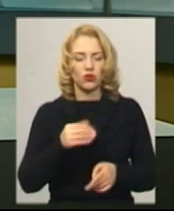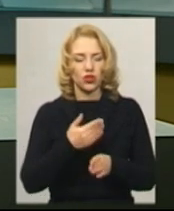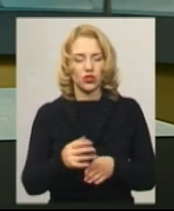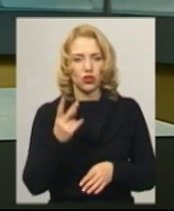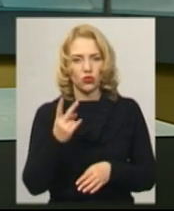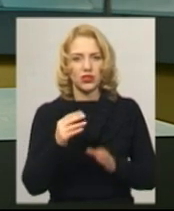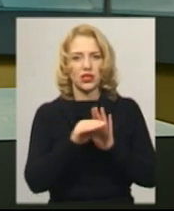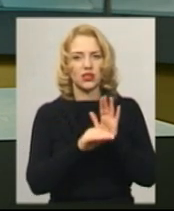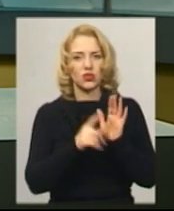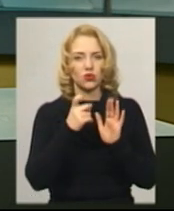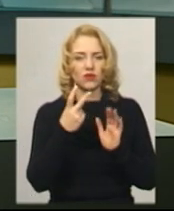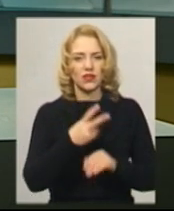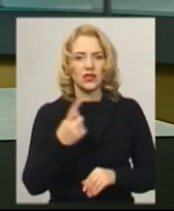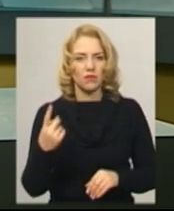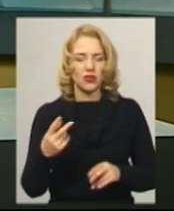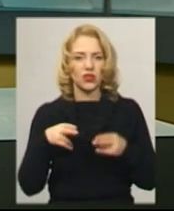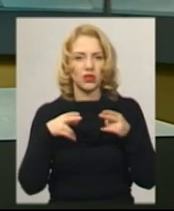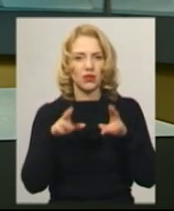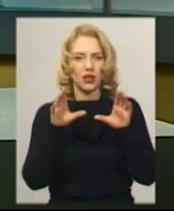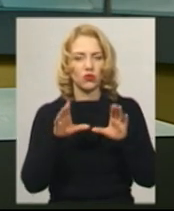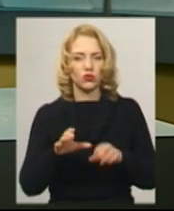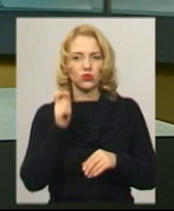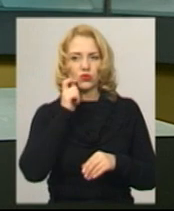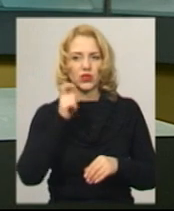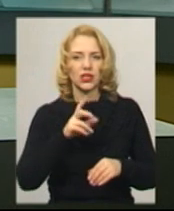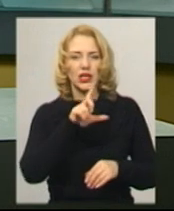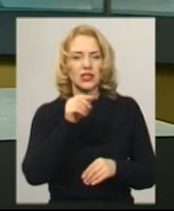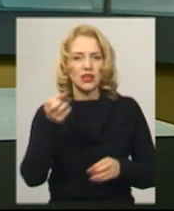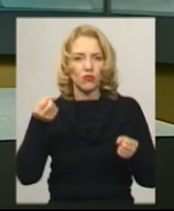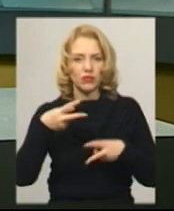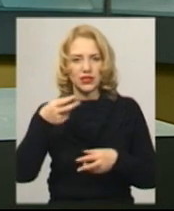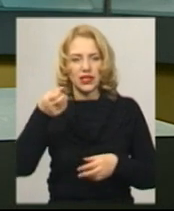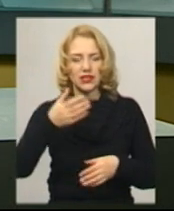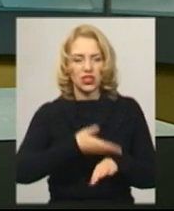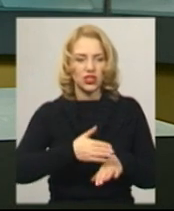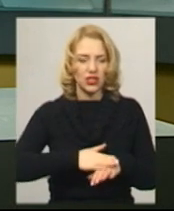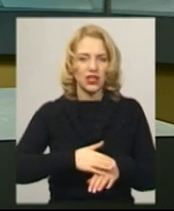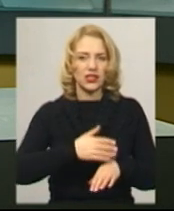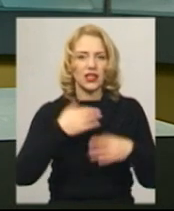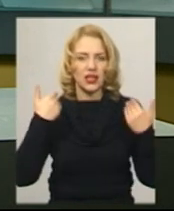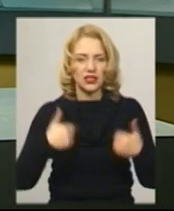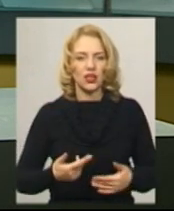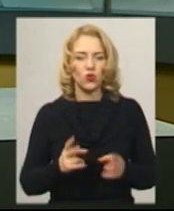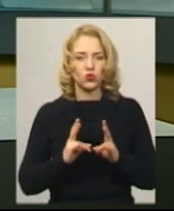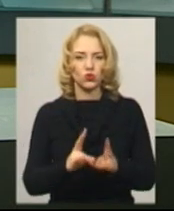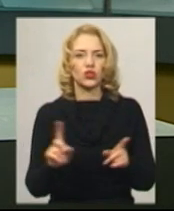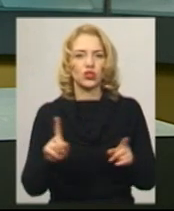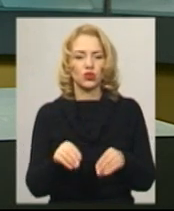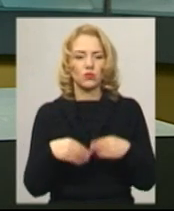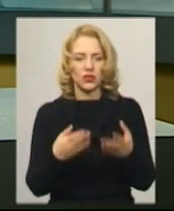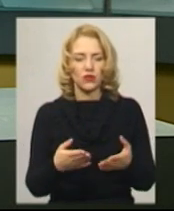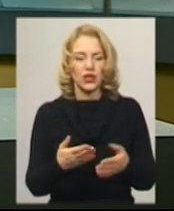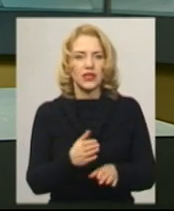статті 121 Кримінального кодексу України за умисне тяжке тілесне ушкодження, що спричинило смерть потерпілого,